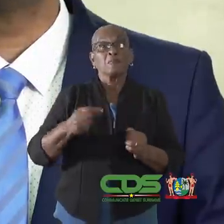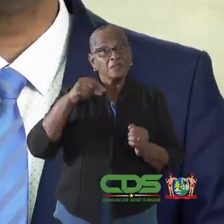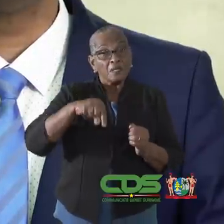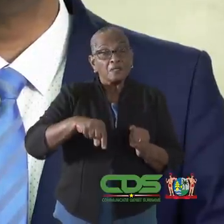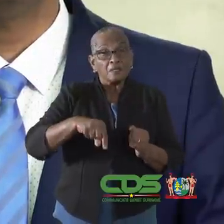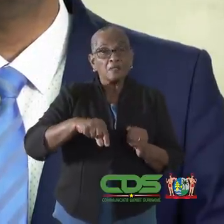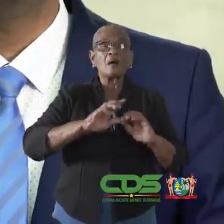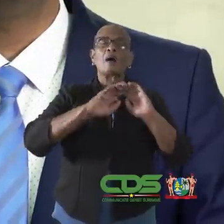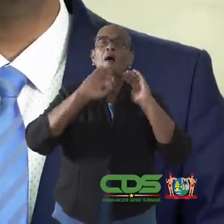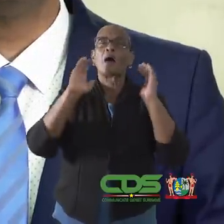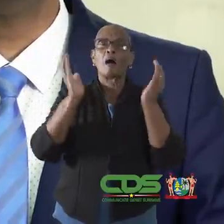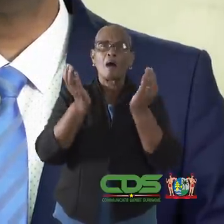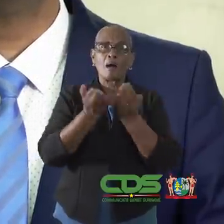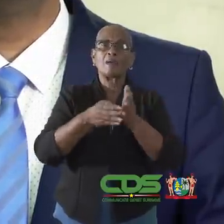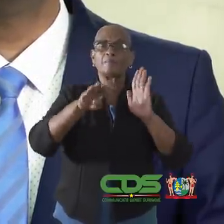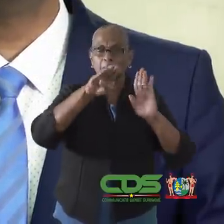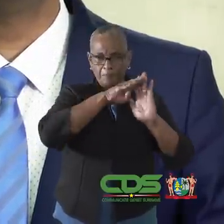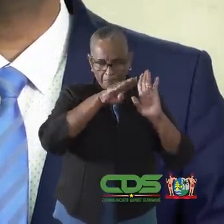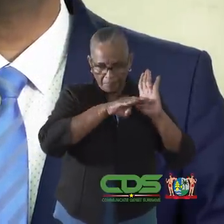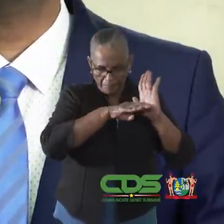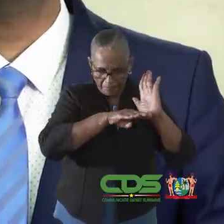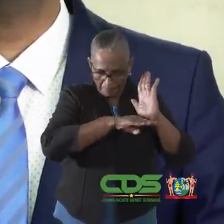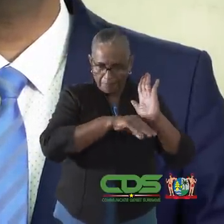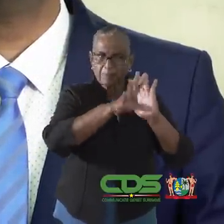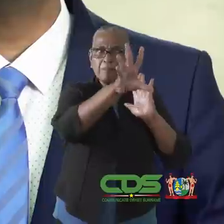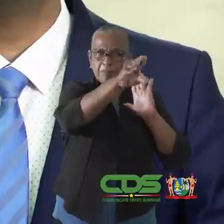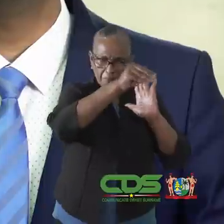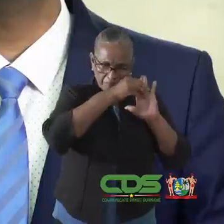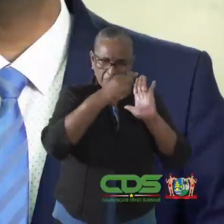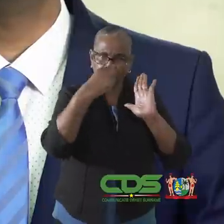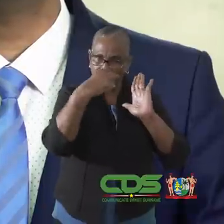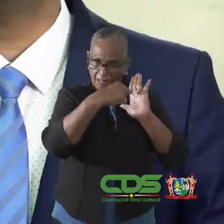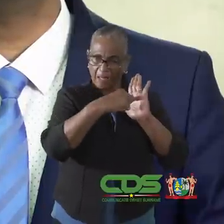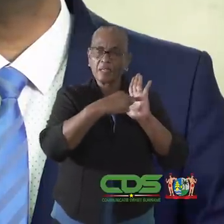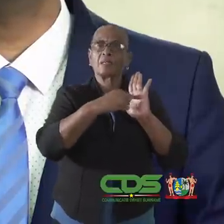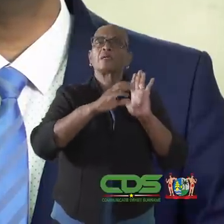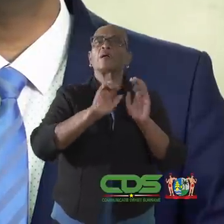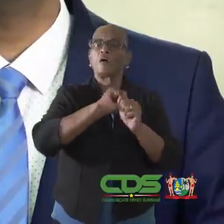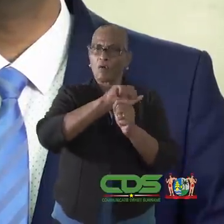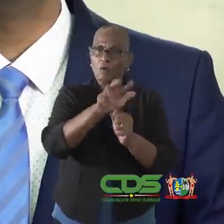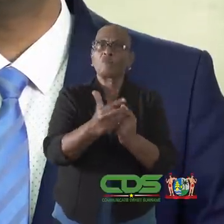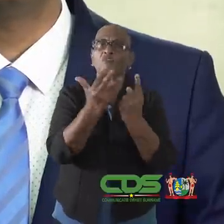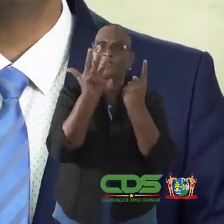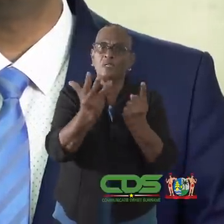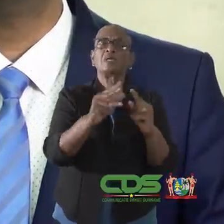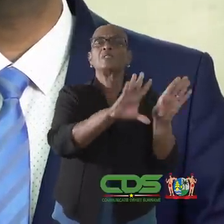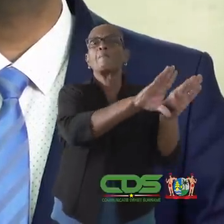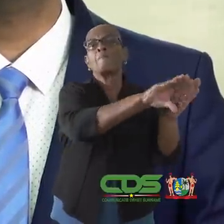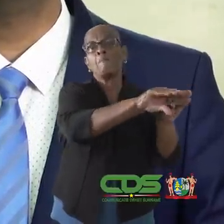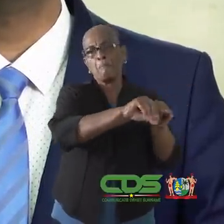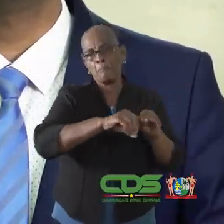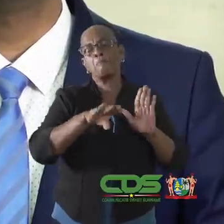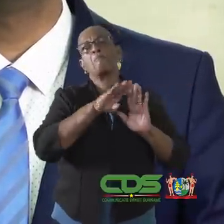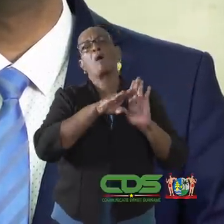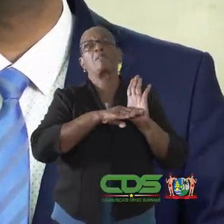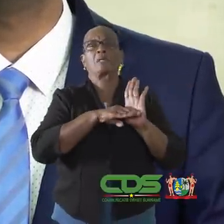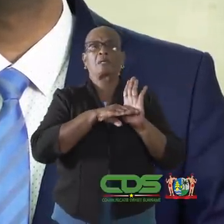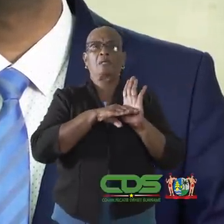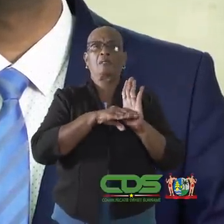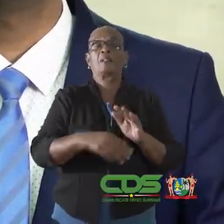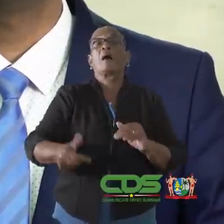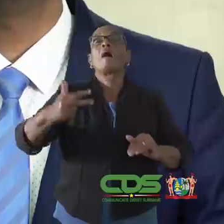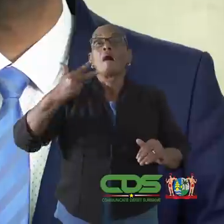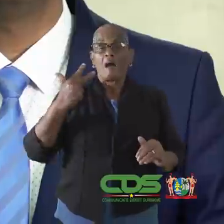Dit alles volgens de geldende protocollen met inachtneming van de COVID-19-maatregelen.